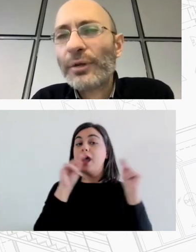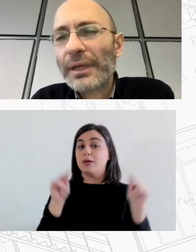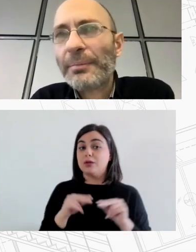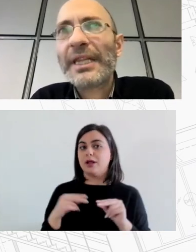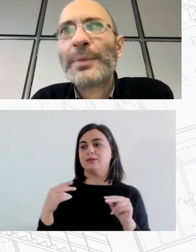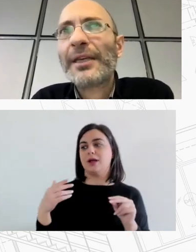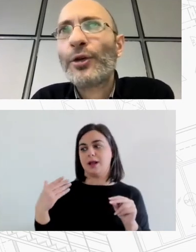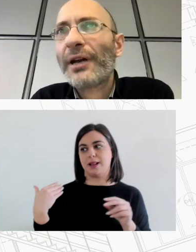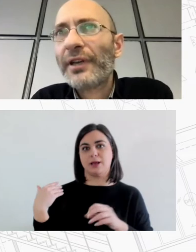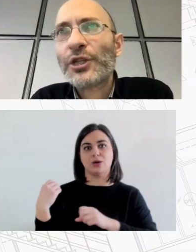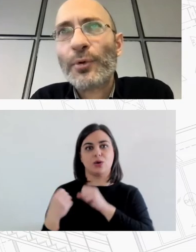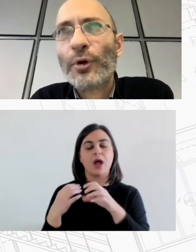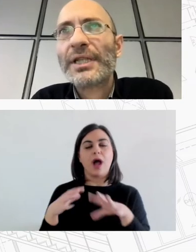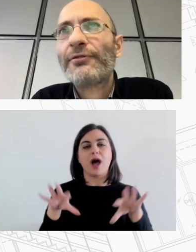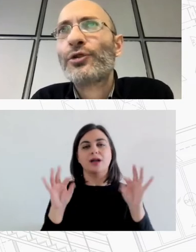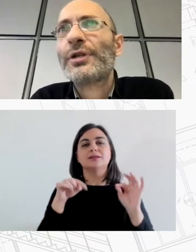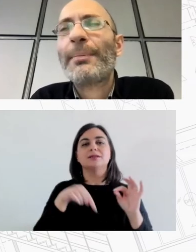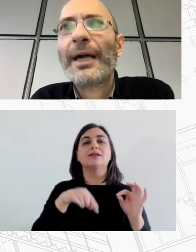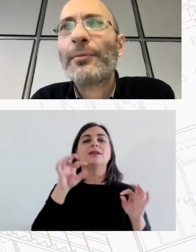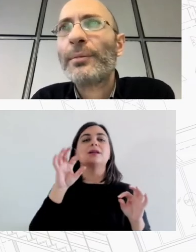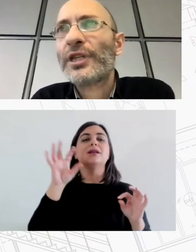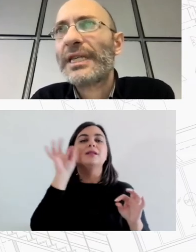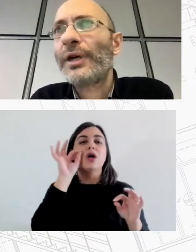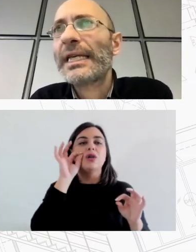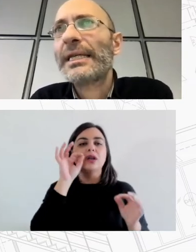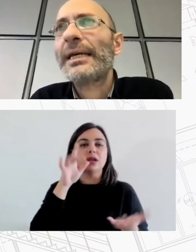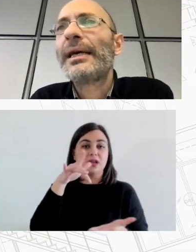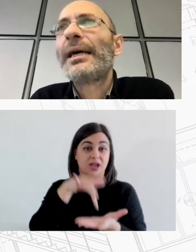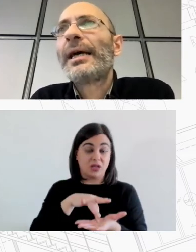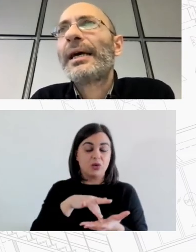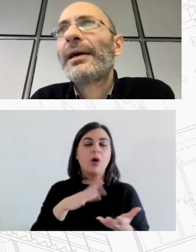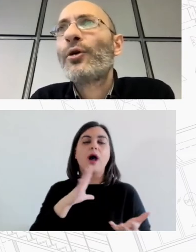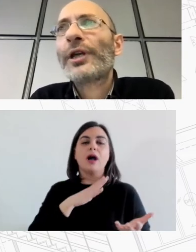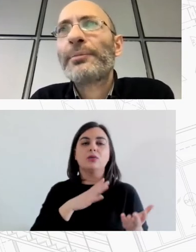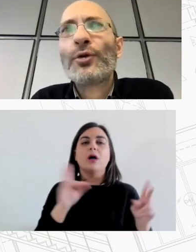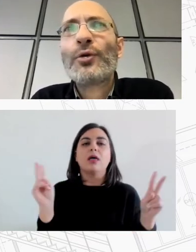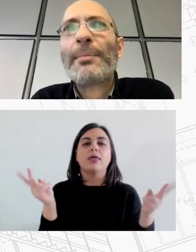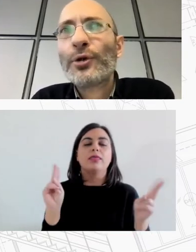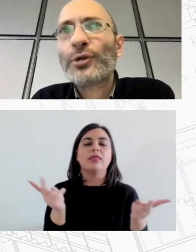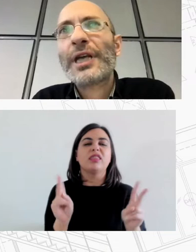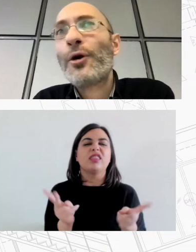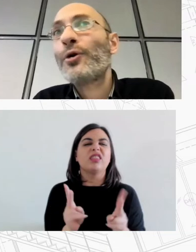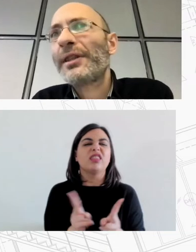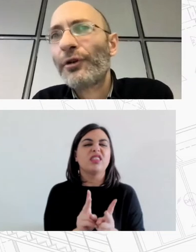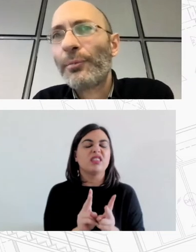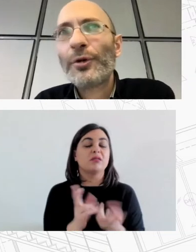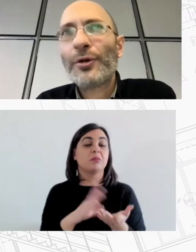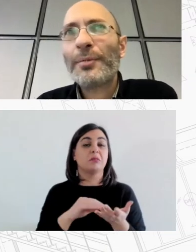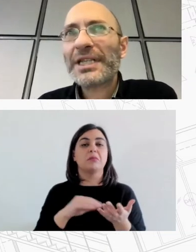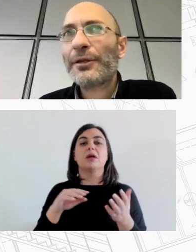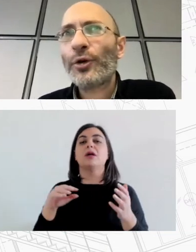μεταβάλουν την πληθυσμιακή γεωγραφία της πόλης εφόσον για παράδειγμα ο Δήμος Θεσσαλονίκης είναι όλο και πιο απρόσιτος για όλο και